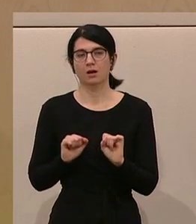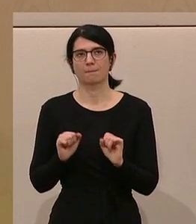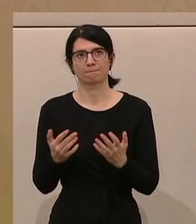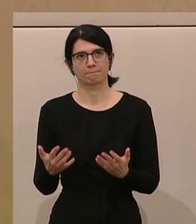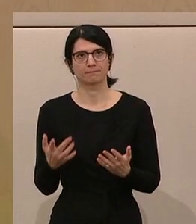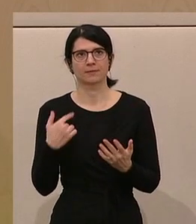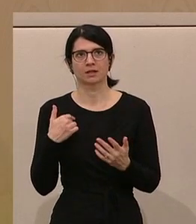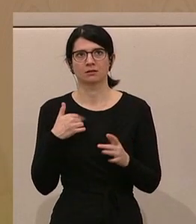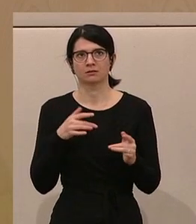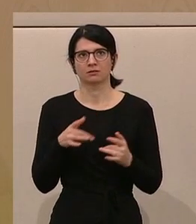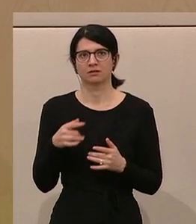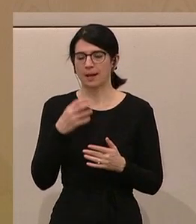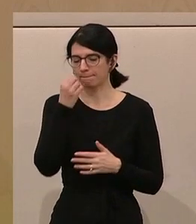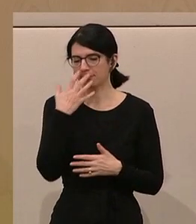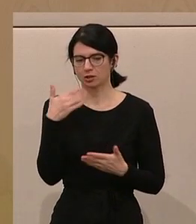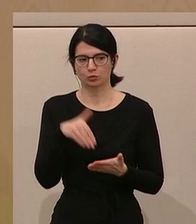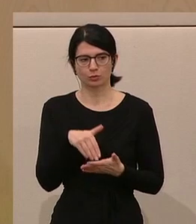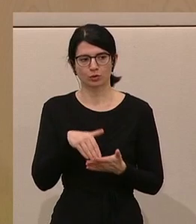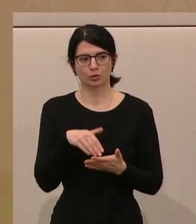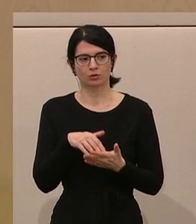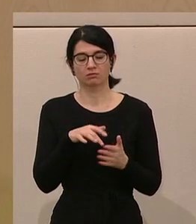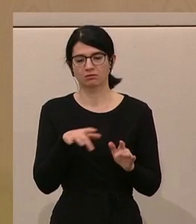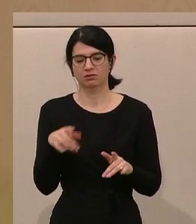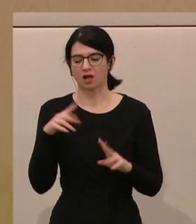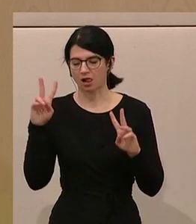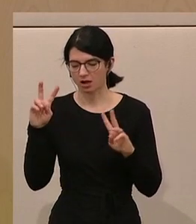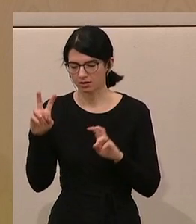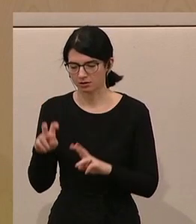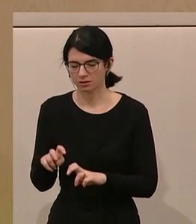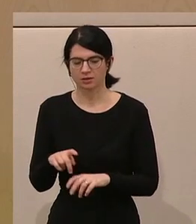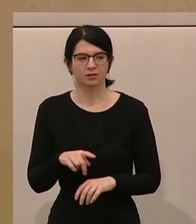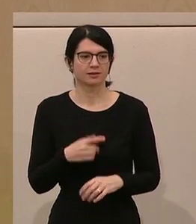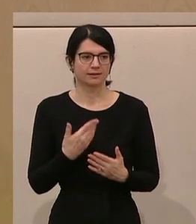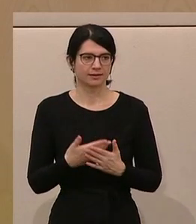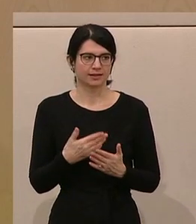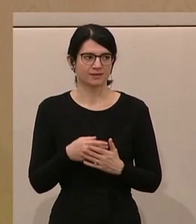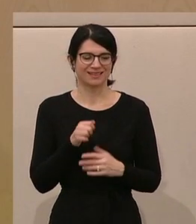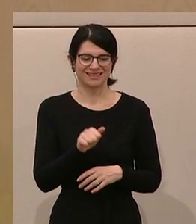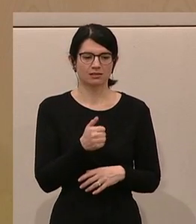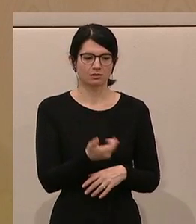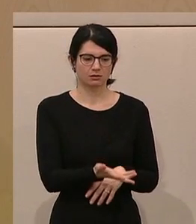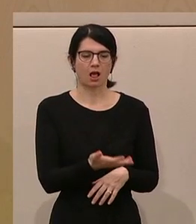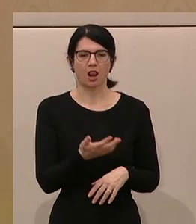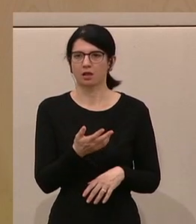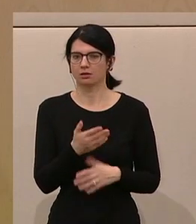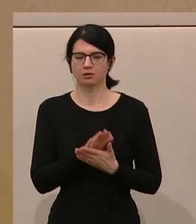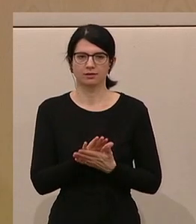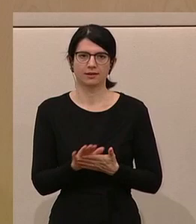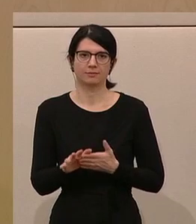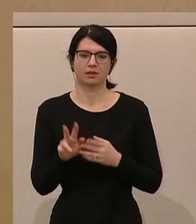den Umstand des Missbrauchs zu erheben, haben wir diese Zahlen nie wirklich